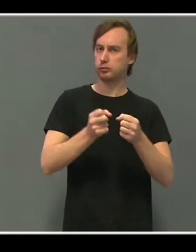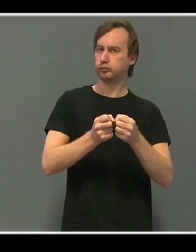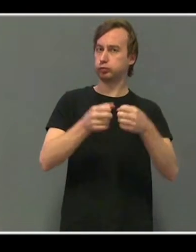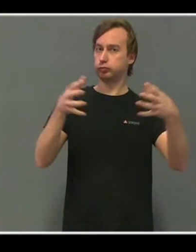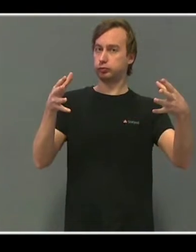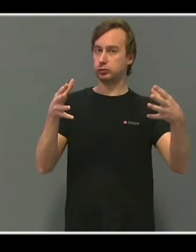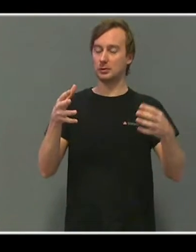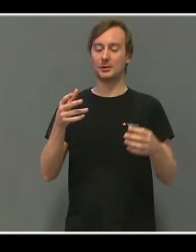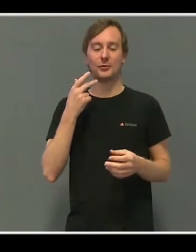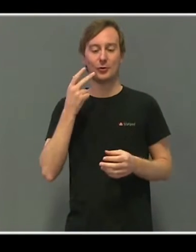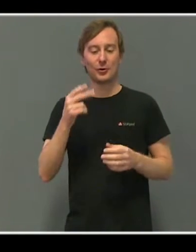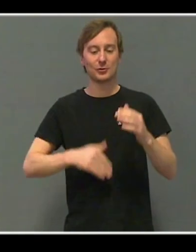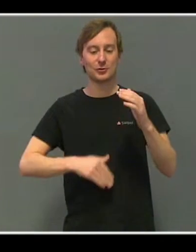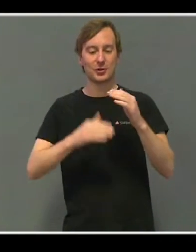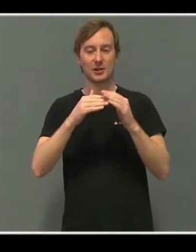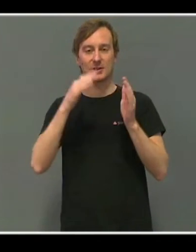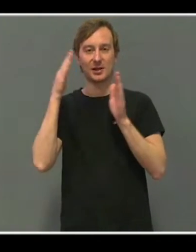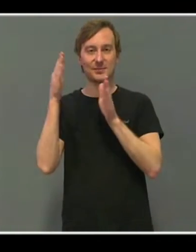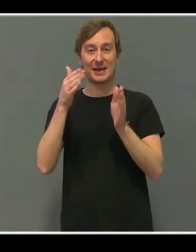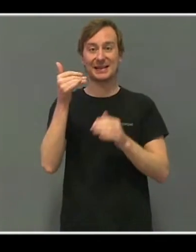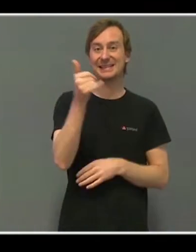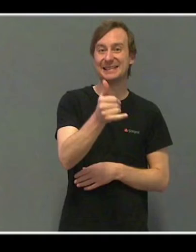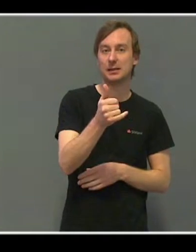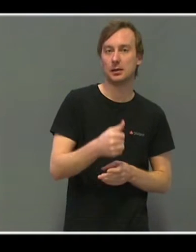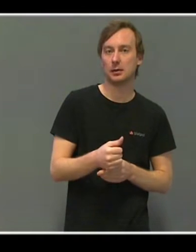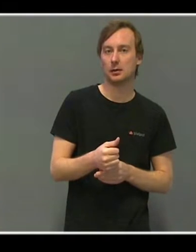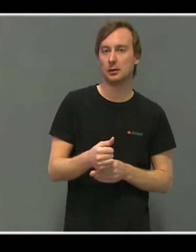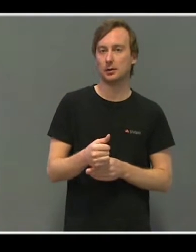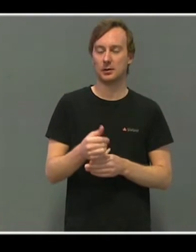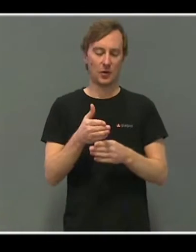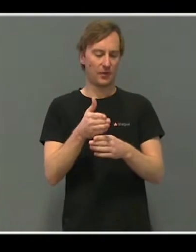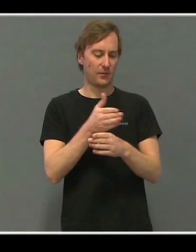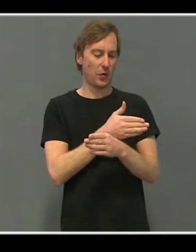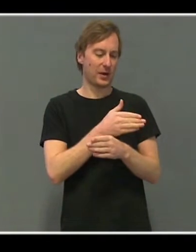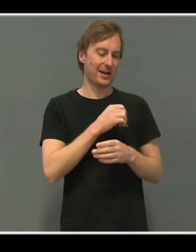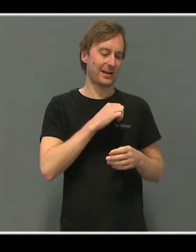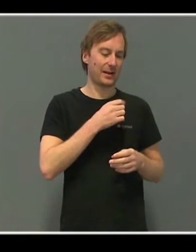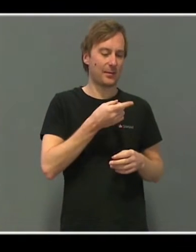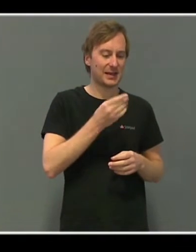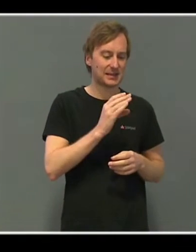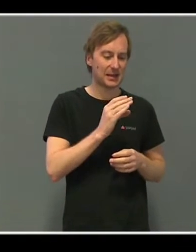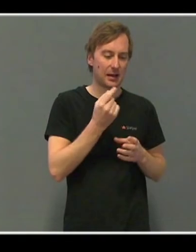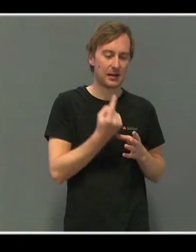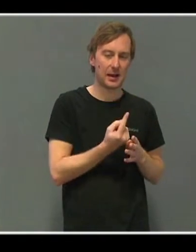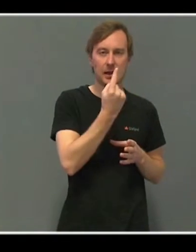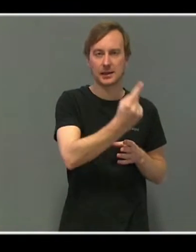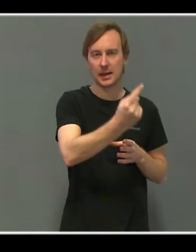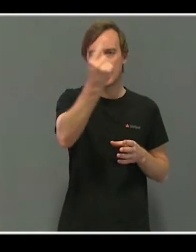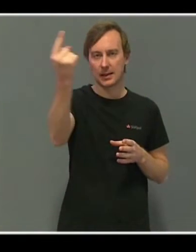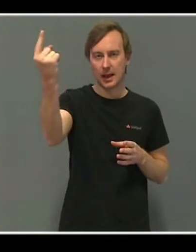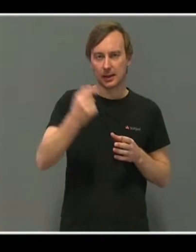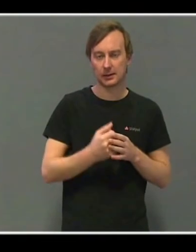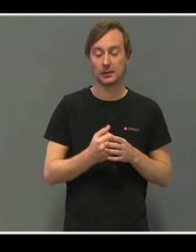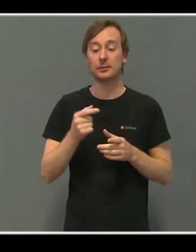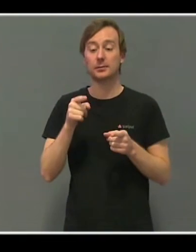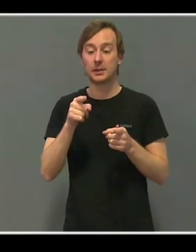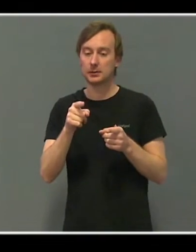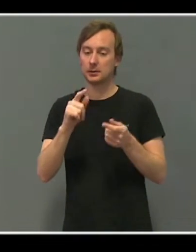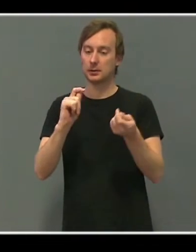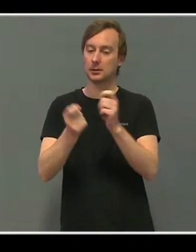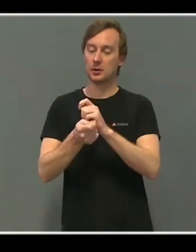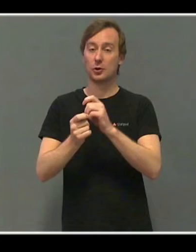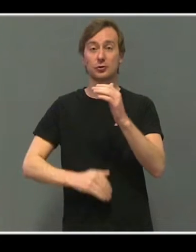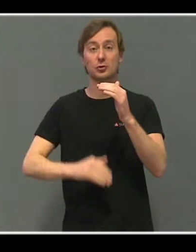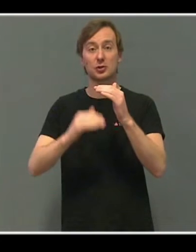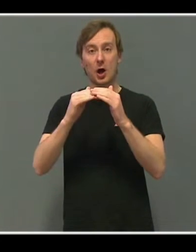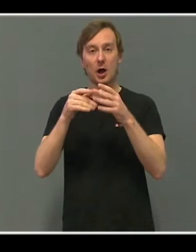aspekt i gamingverdenen. For før var det jo mer lukka verden du satt på din PC, men da man la til det sosiale aspektet, så tok